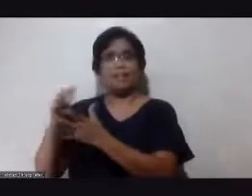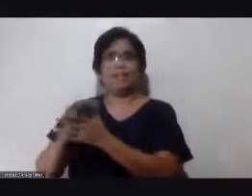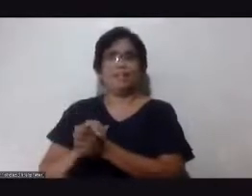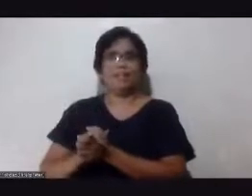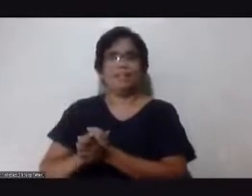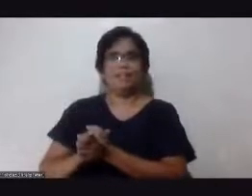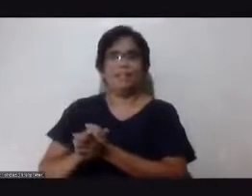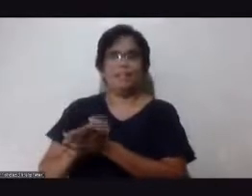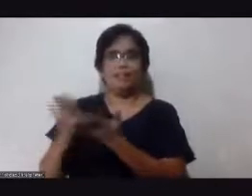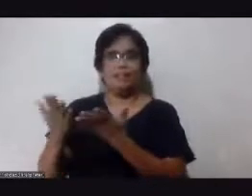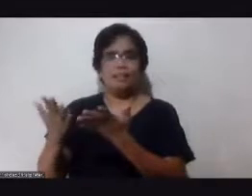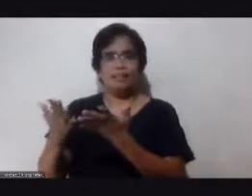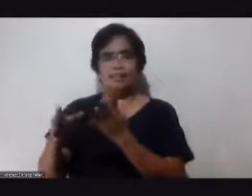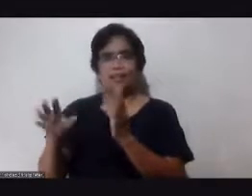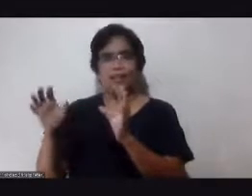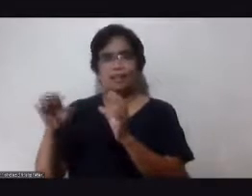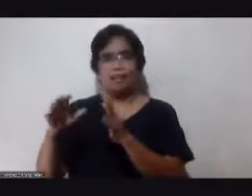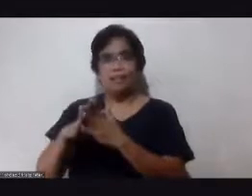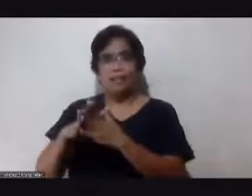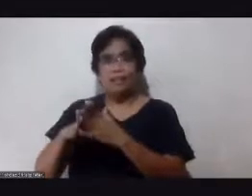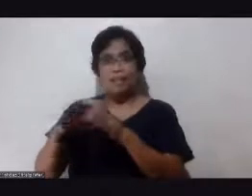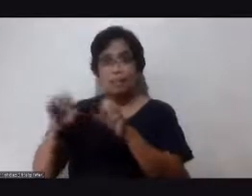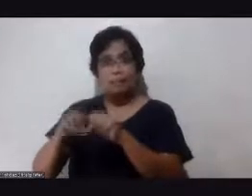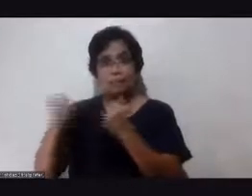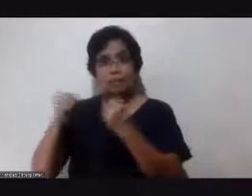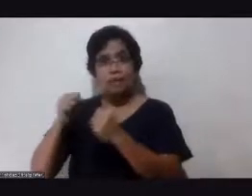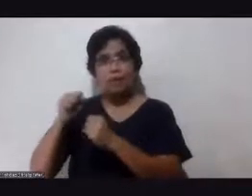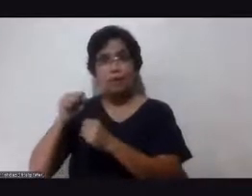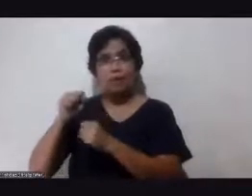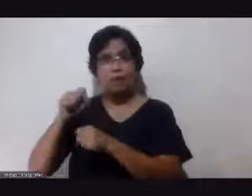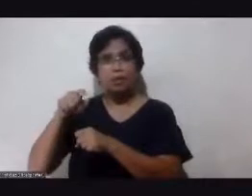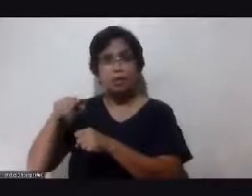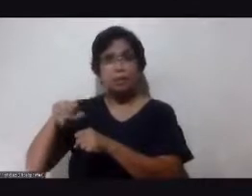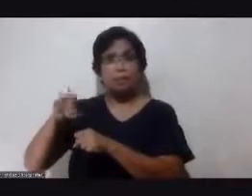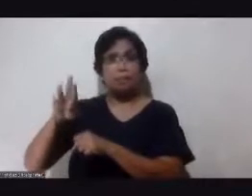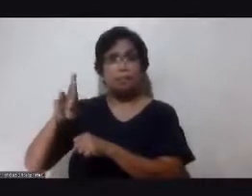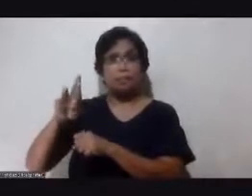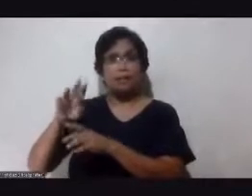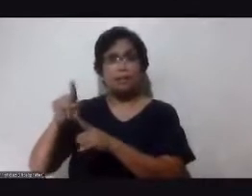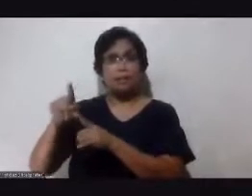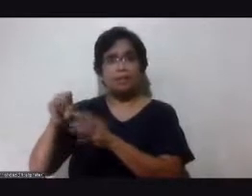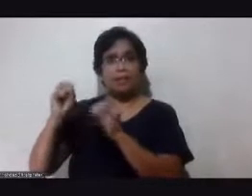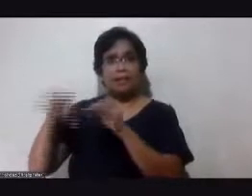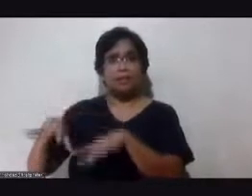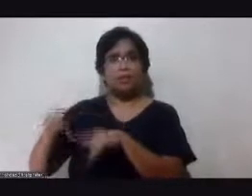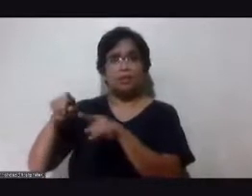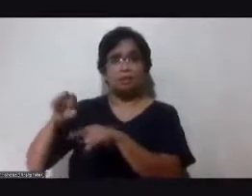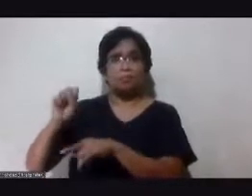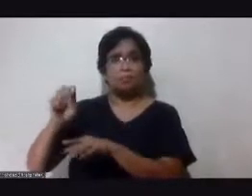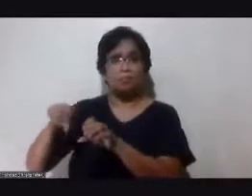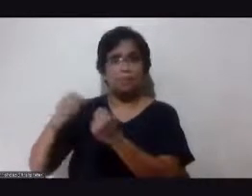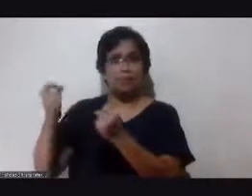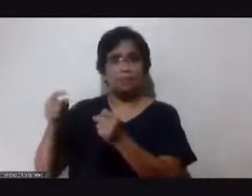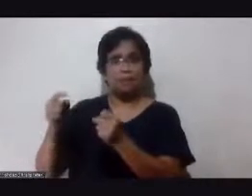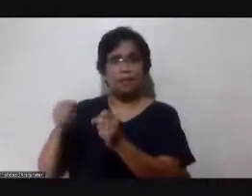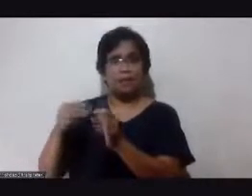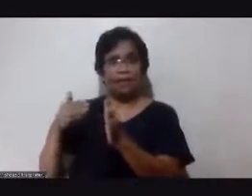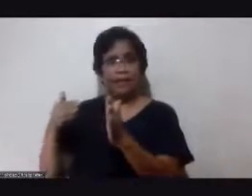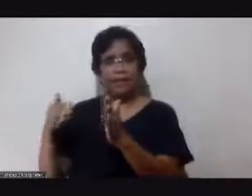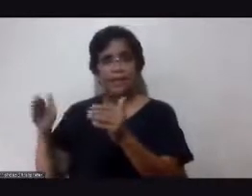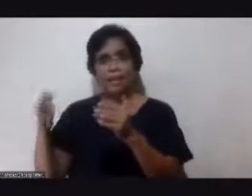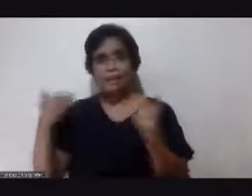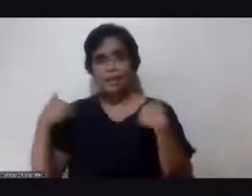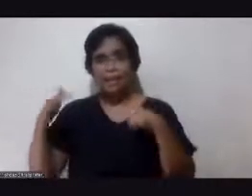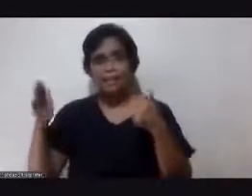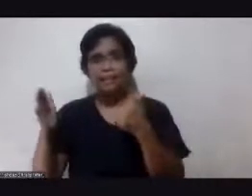preno na aksidente yung mga nakasakay sa kotse mo yeah yun ang iniiwasan natin that's why we want to maintain our